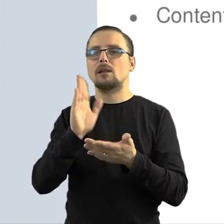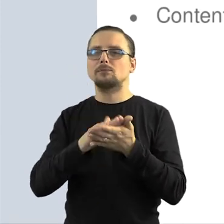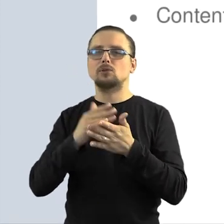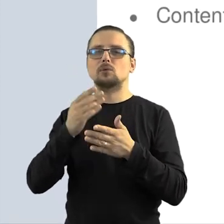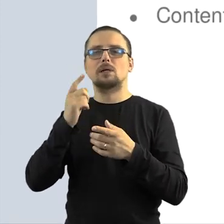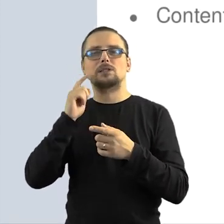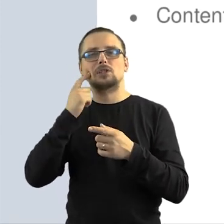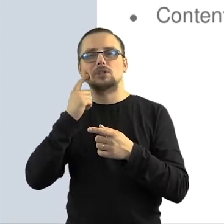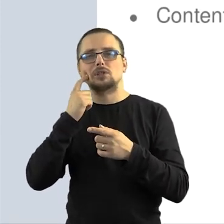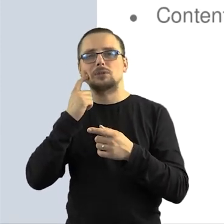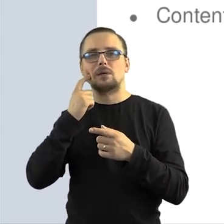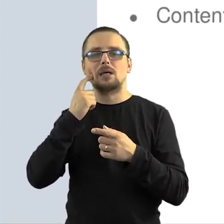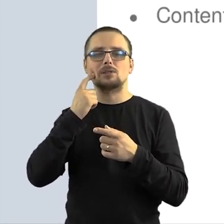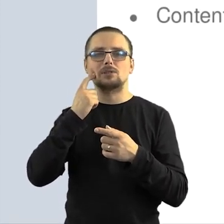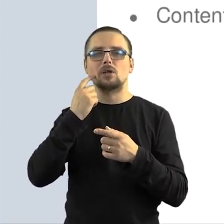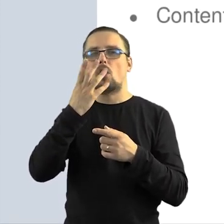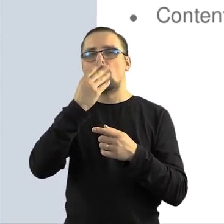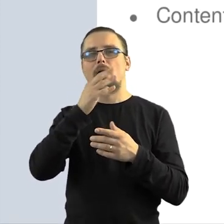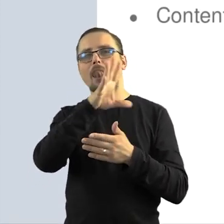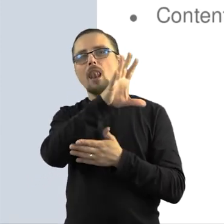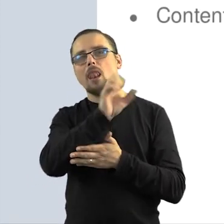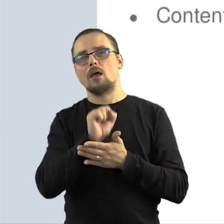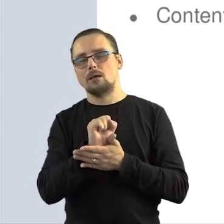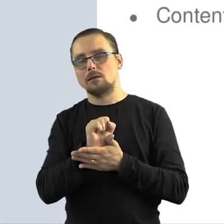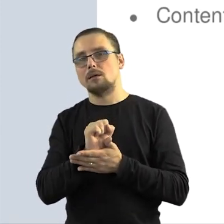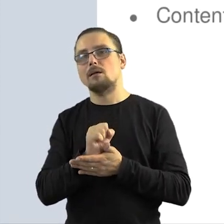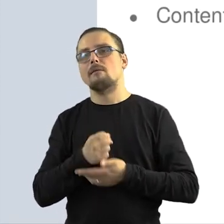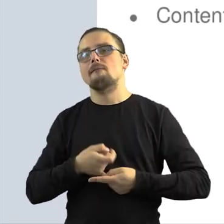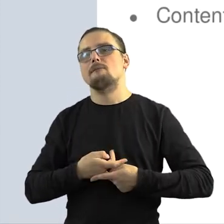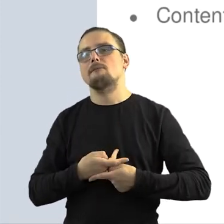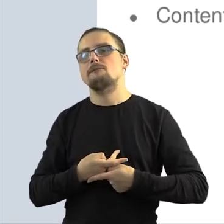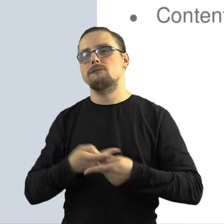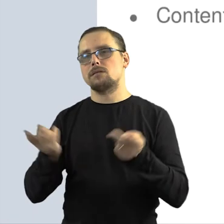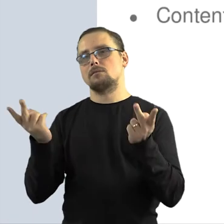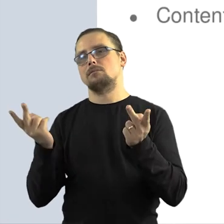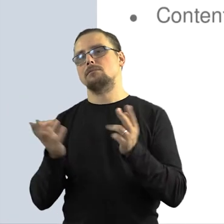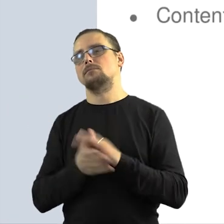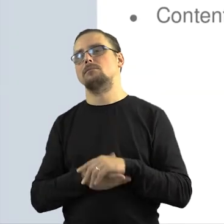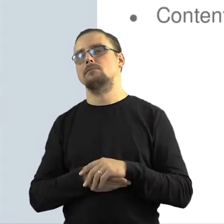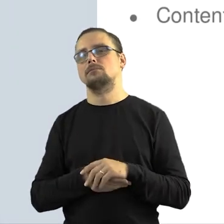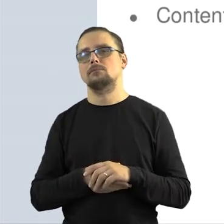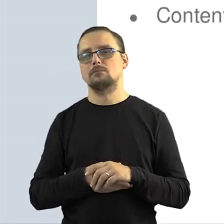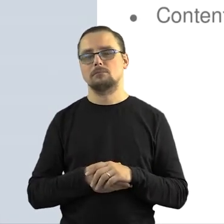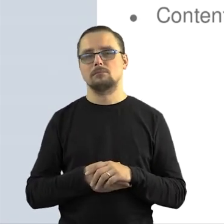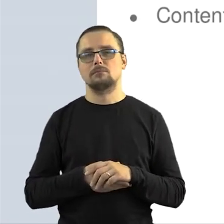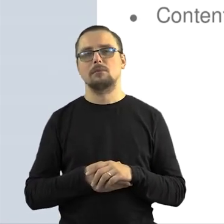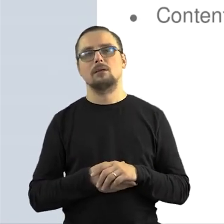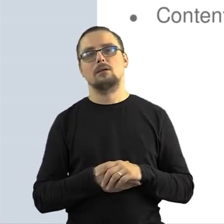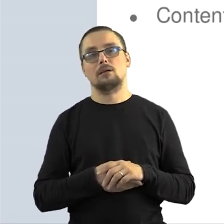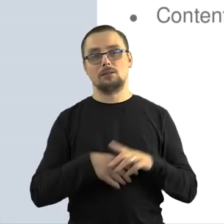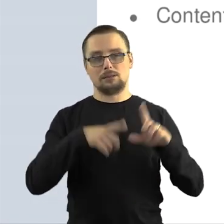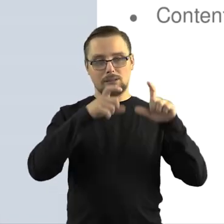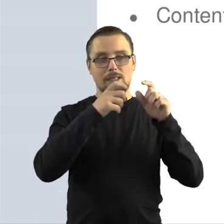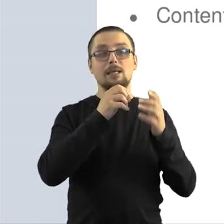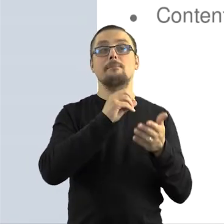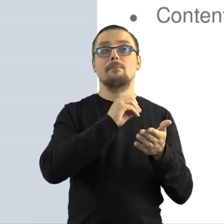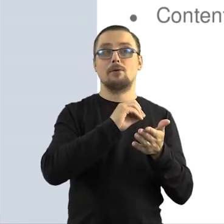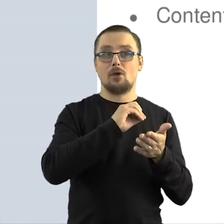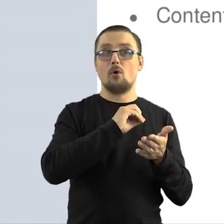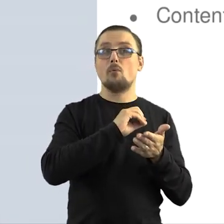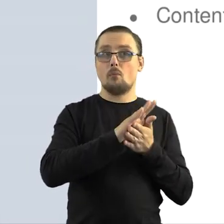te instytucje, które właśnie robią coś takiego, że ściągają z ich profili zdjęcia, które są udostępnione, oczywiście